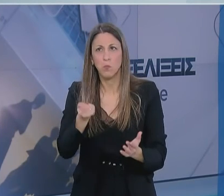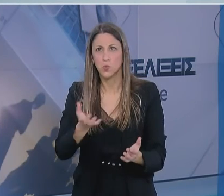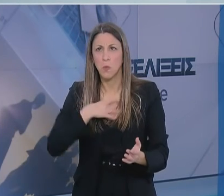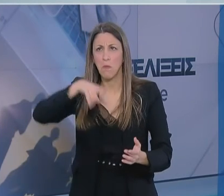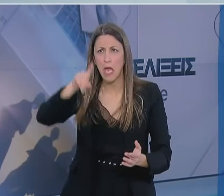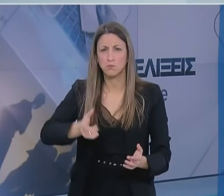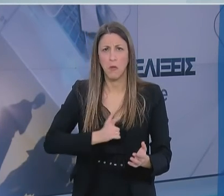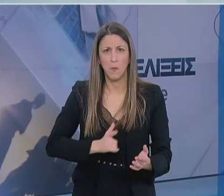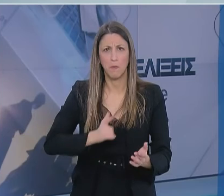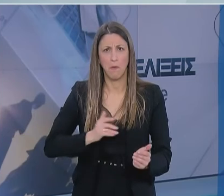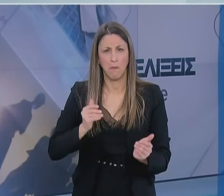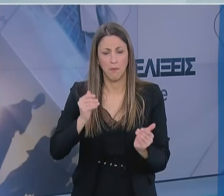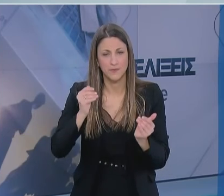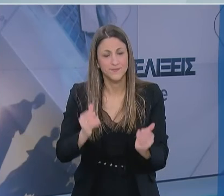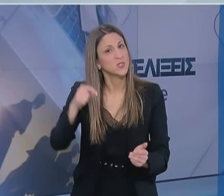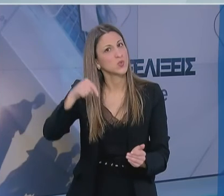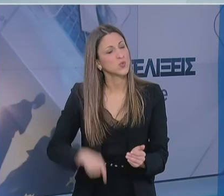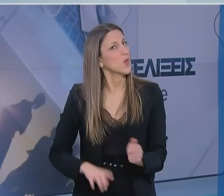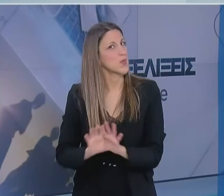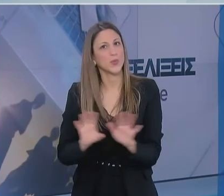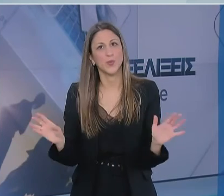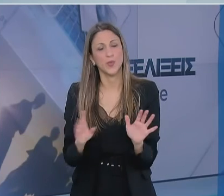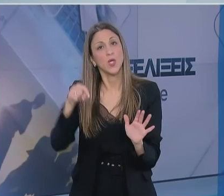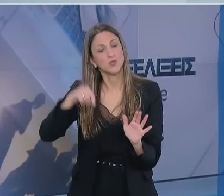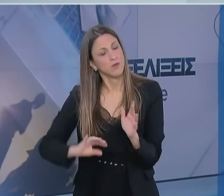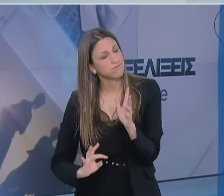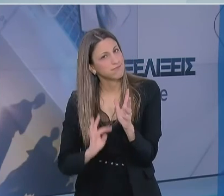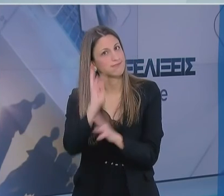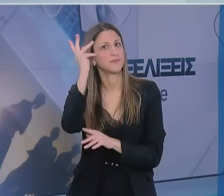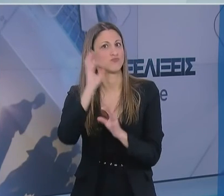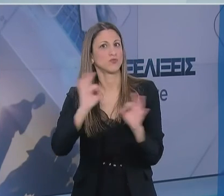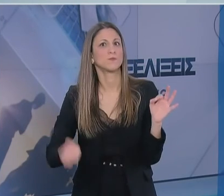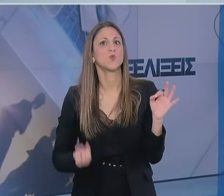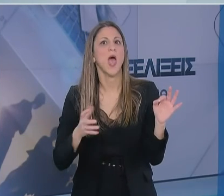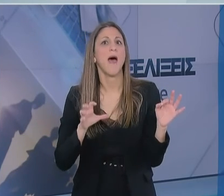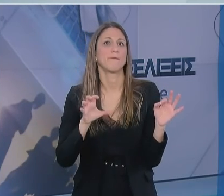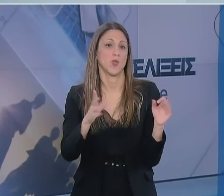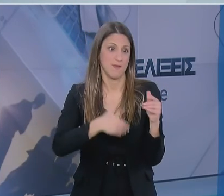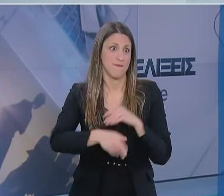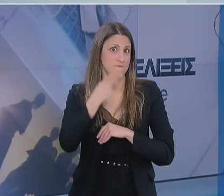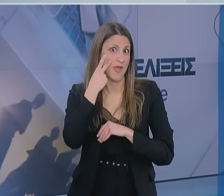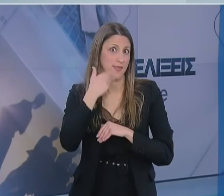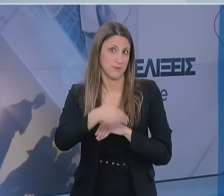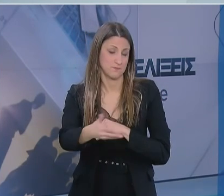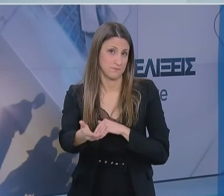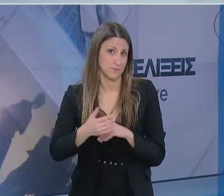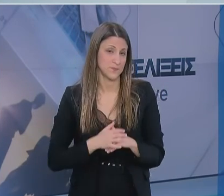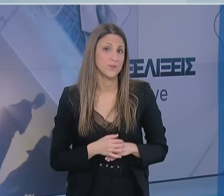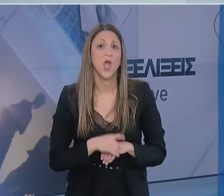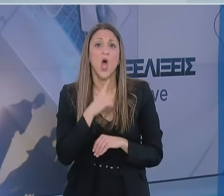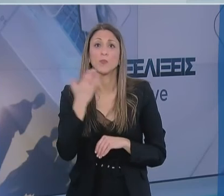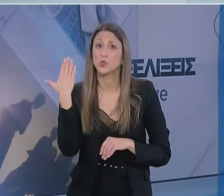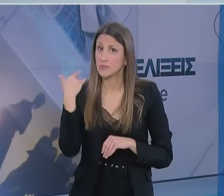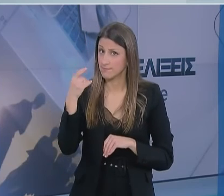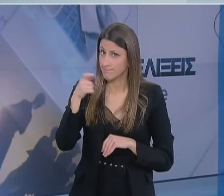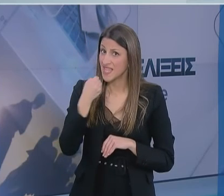παρελθόν. Το σύστημα υγείας θα είναι σαφώς καλύτερο την επόμενη μέρα και όλα αυτά τα οποία αναφέρει